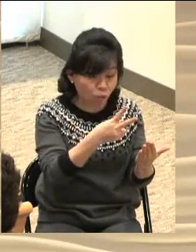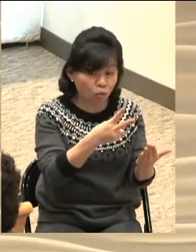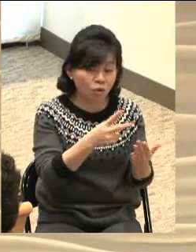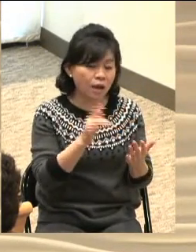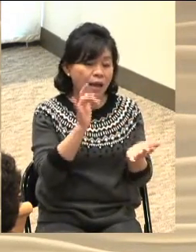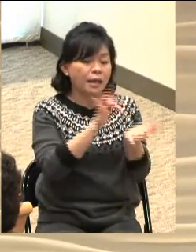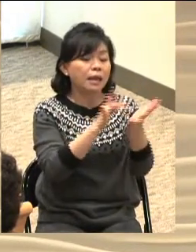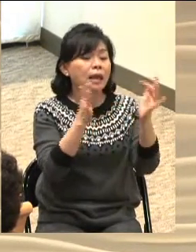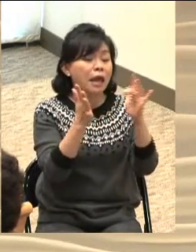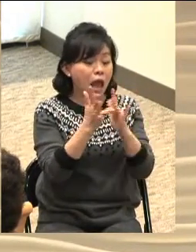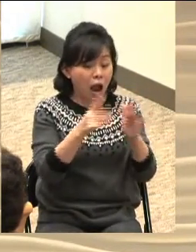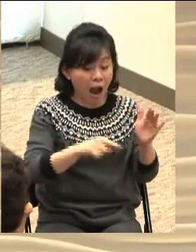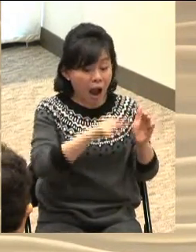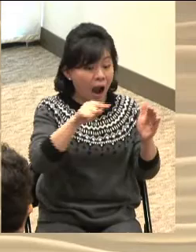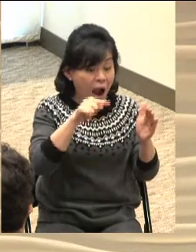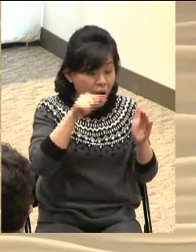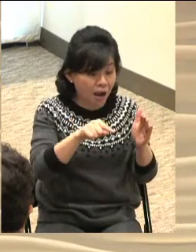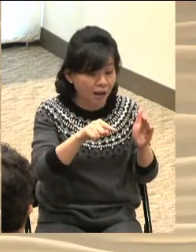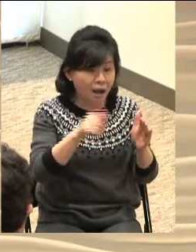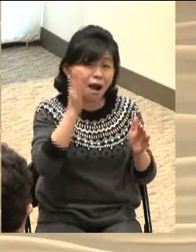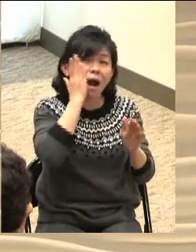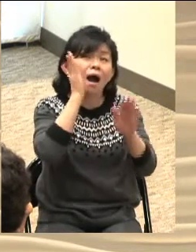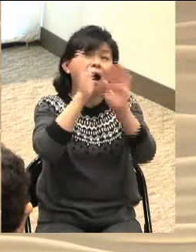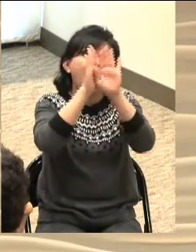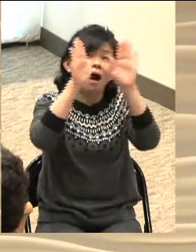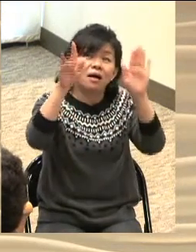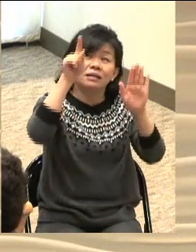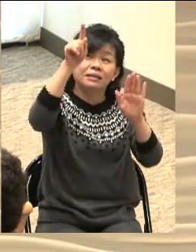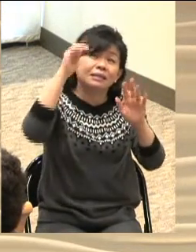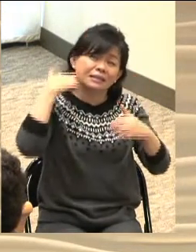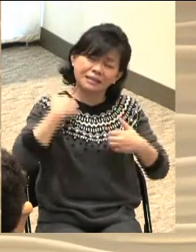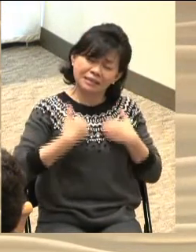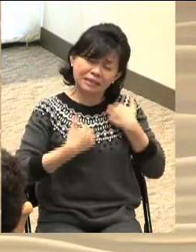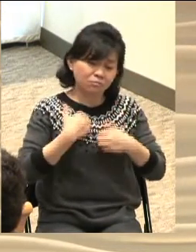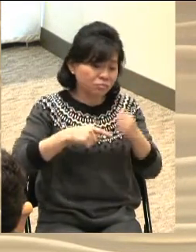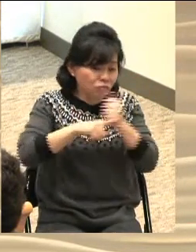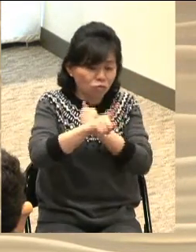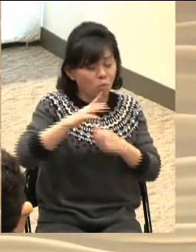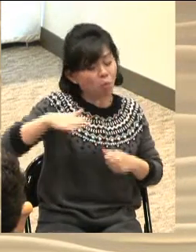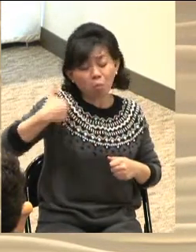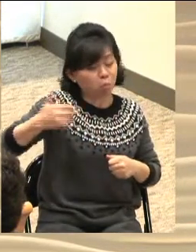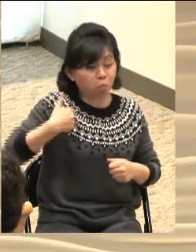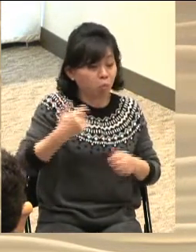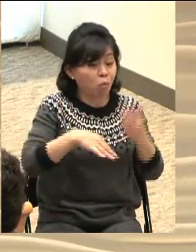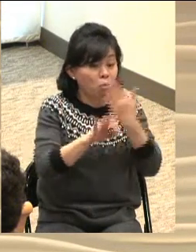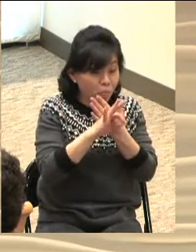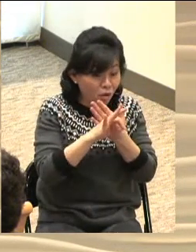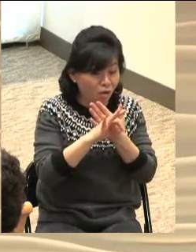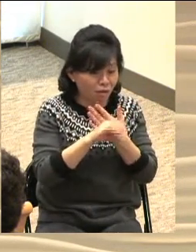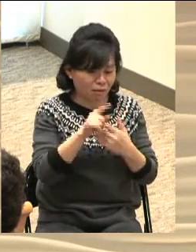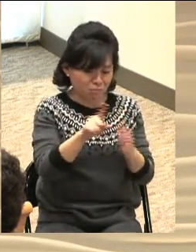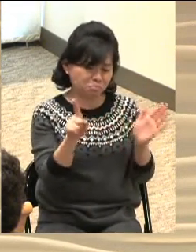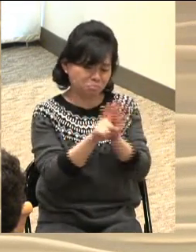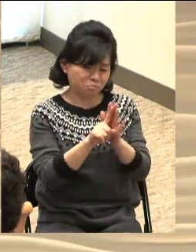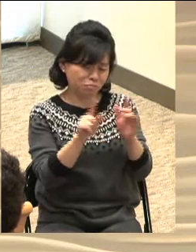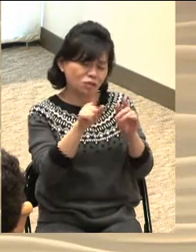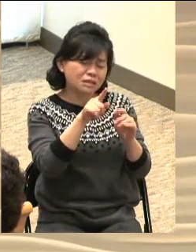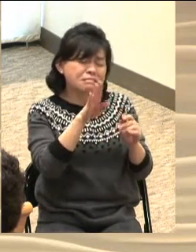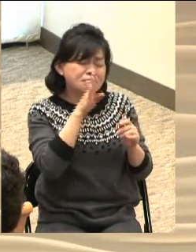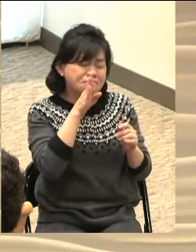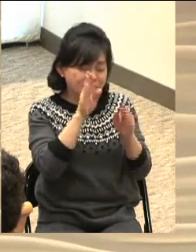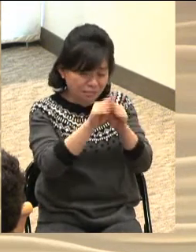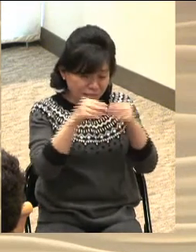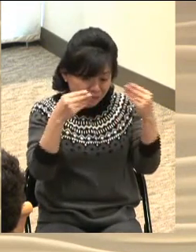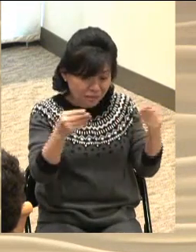예수 그리스도 안에 있는 이 하늘의 기쁨을 만약 우리가 모른다면 그것은 그리스도인으로 가장 불행한 삶을 사는